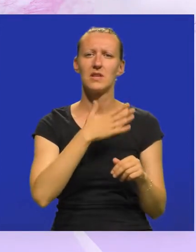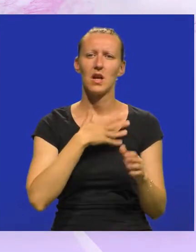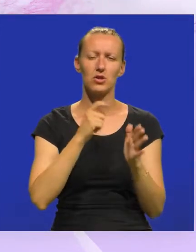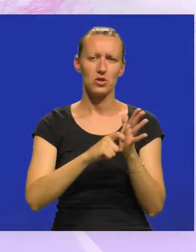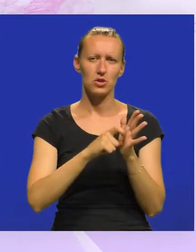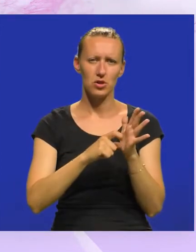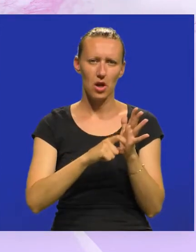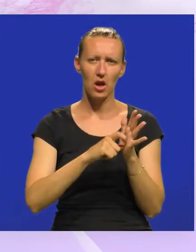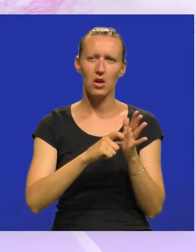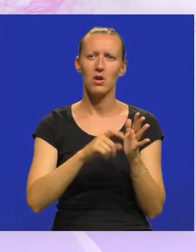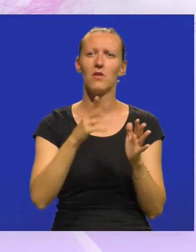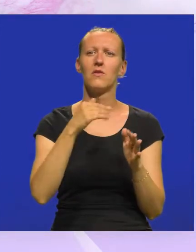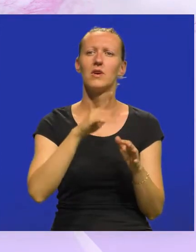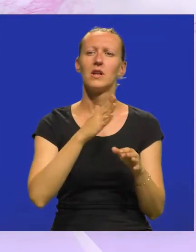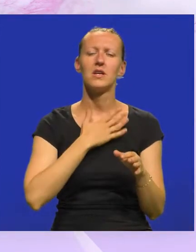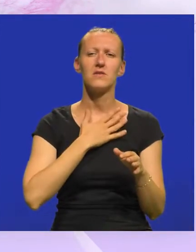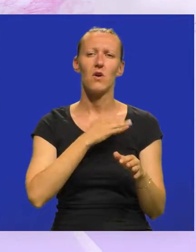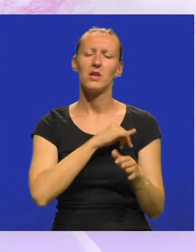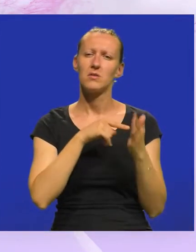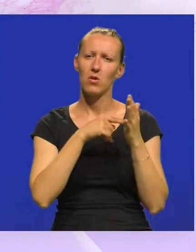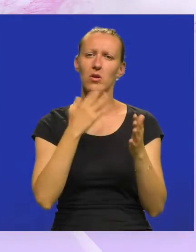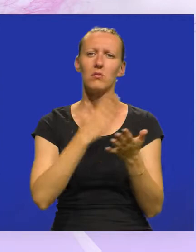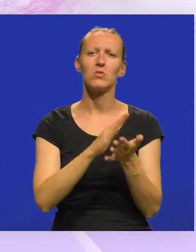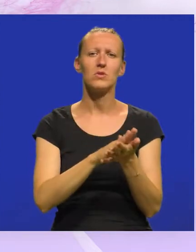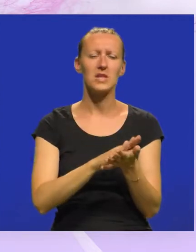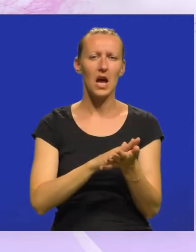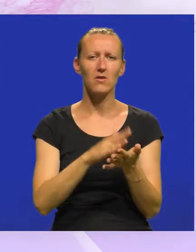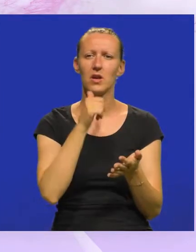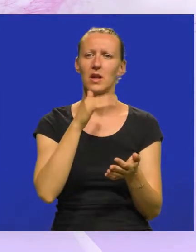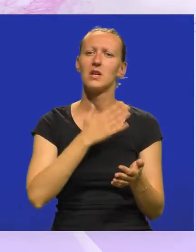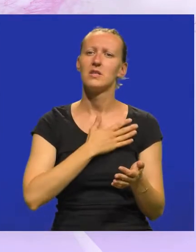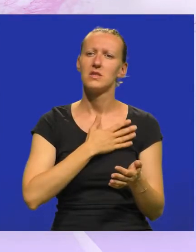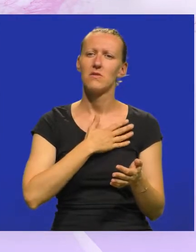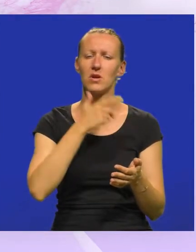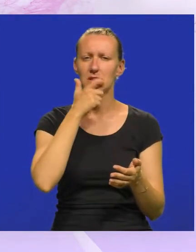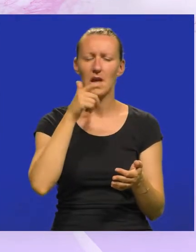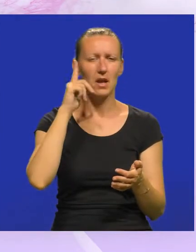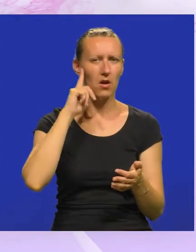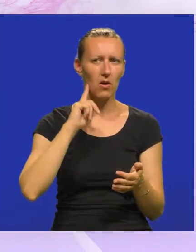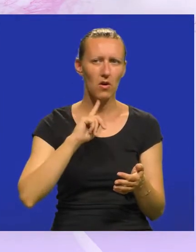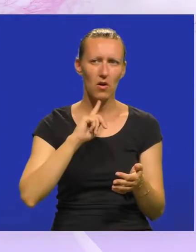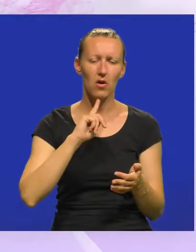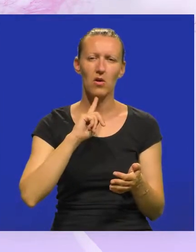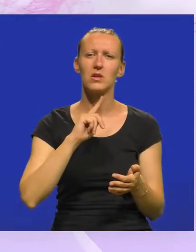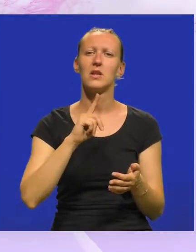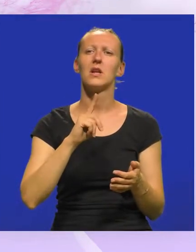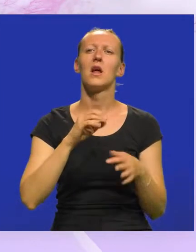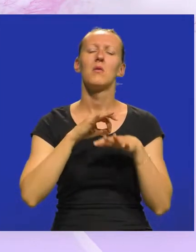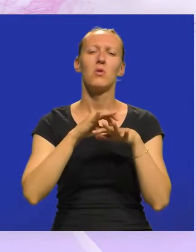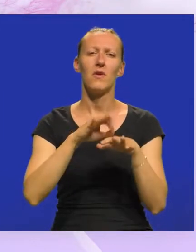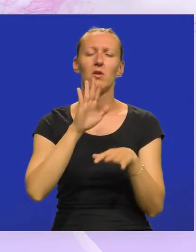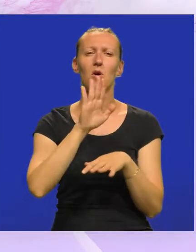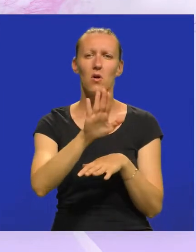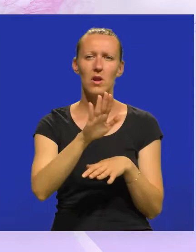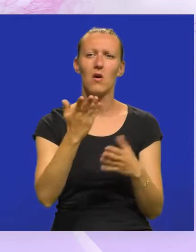naši članovi ispolje neki svoj interes, da budu zadovoljni i da svoje starije godine provedu